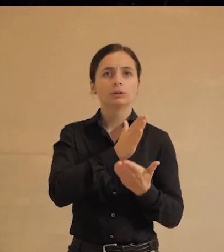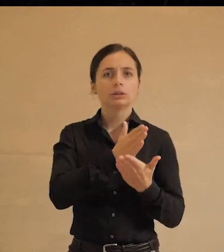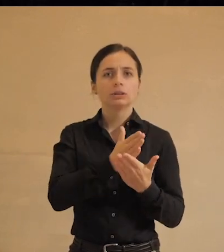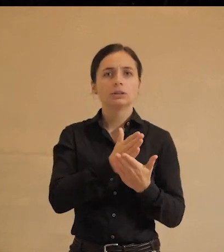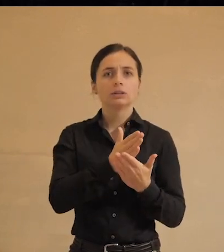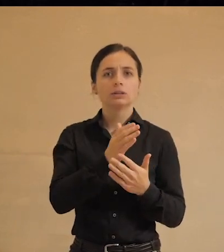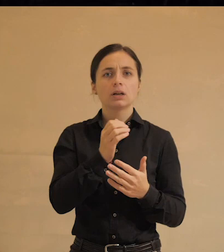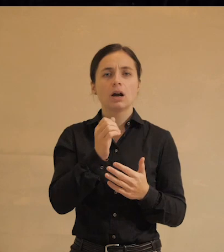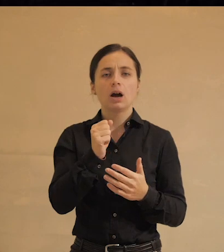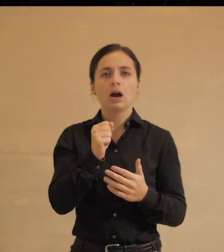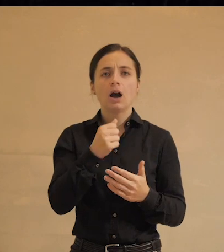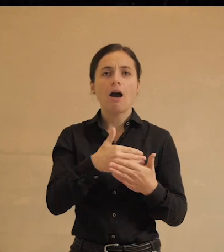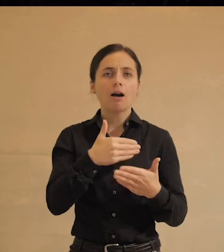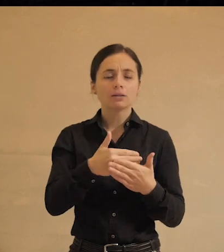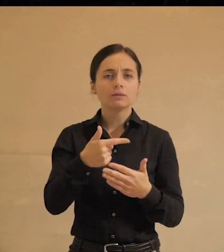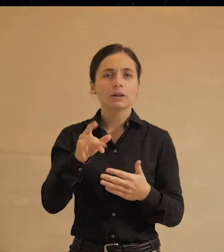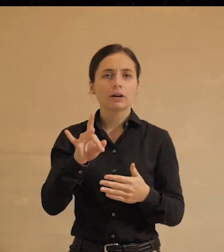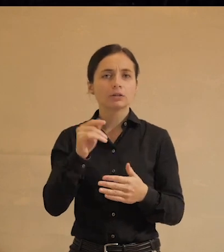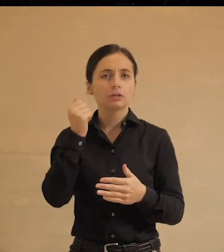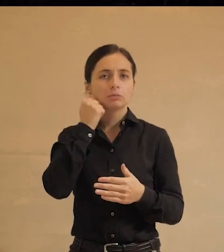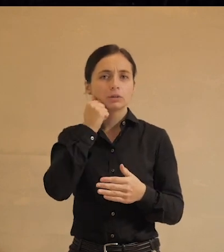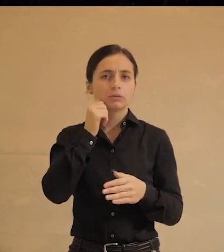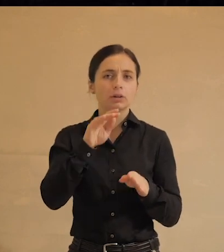гражданин московский или подмосковный добродел?